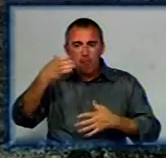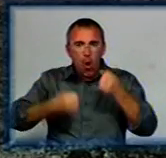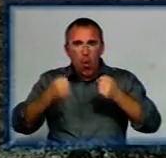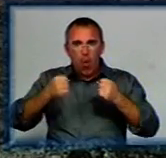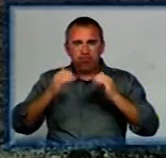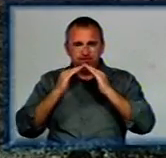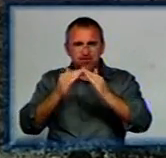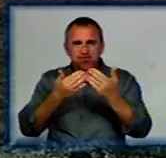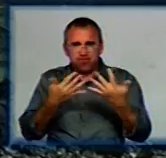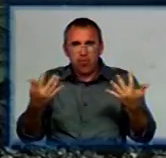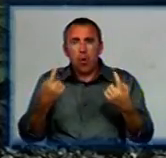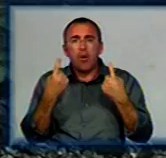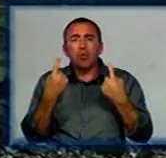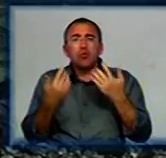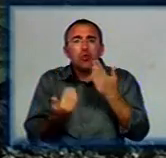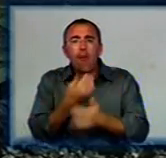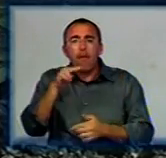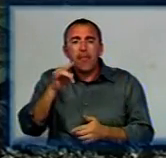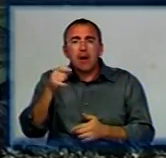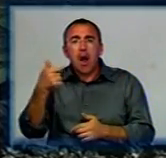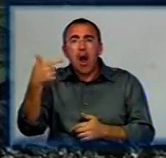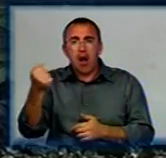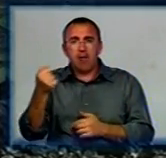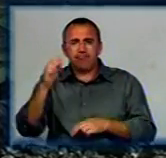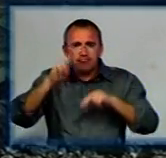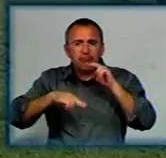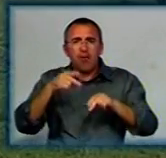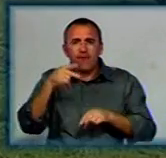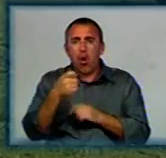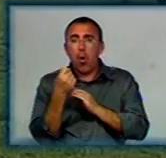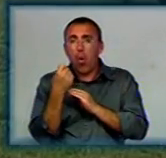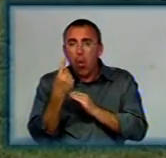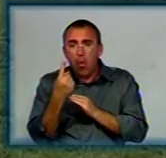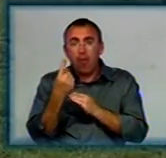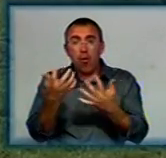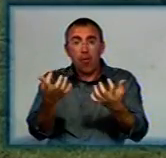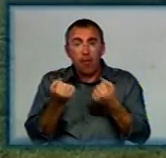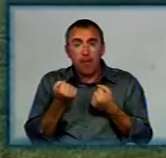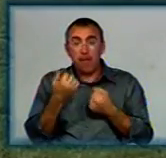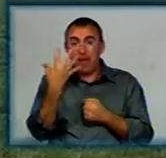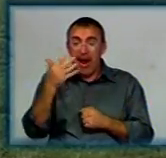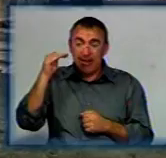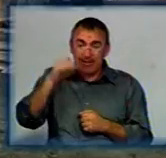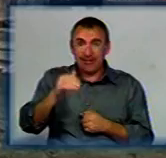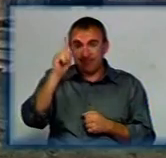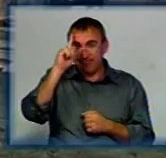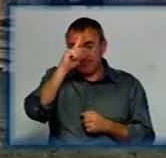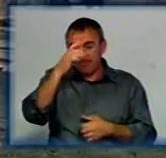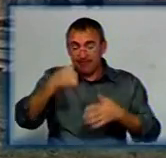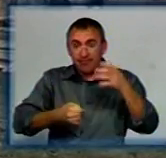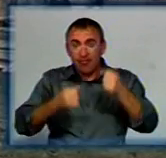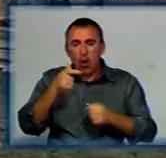знаходиться в селищі Нова Прага. Будувати його почали в 2011-му. Отримувати тут планують за 5 тисяч голів великої рогатої худоби